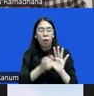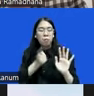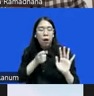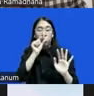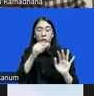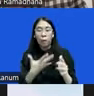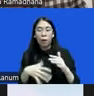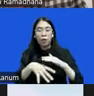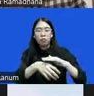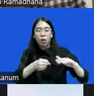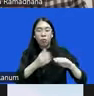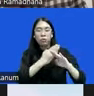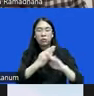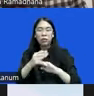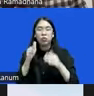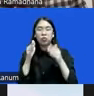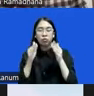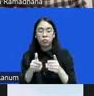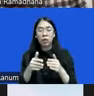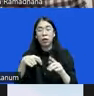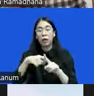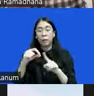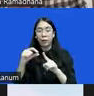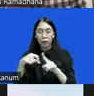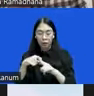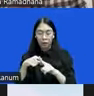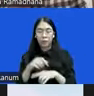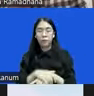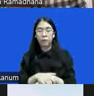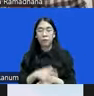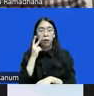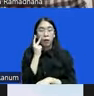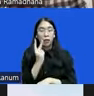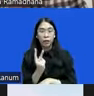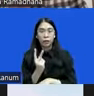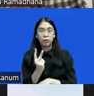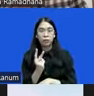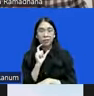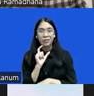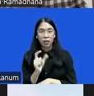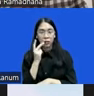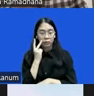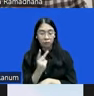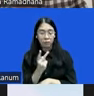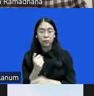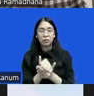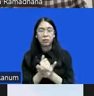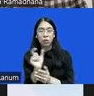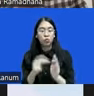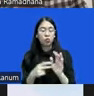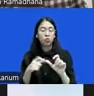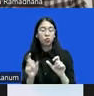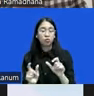korupsi wabil khusus kepada KPK. Kalau kita cek, teman-teman, salah satu unsur penyidik di